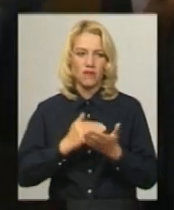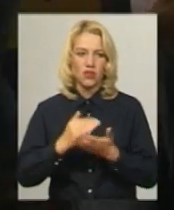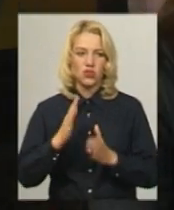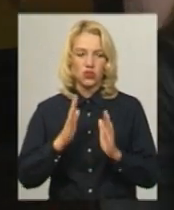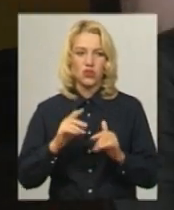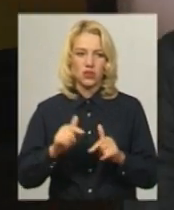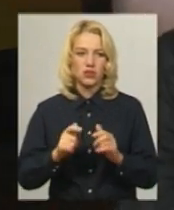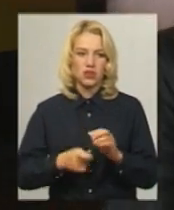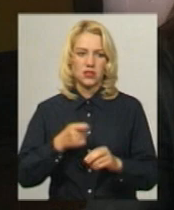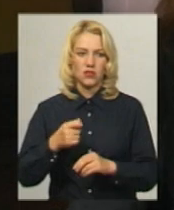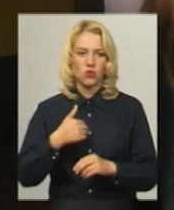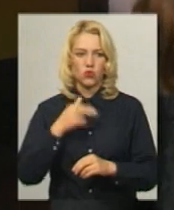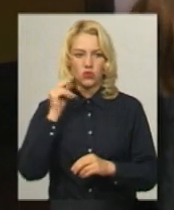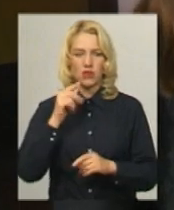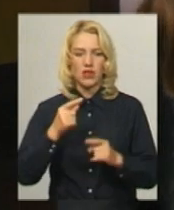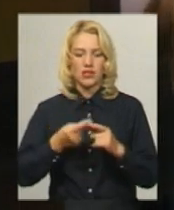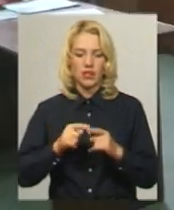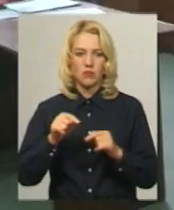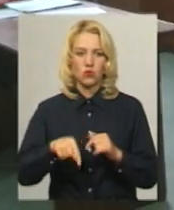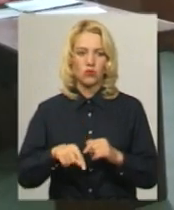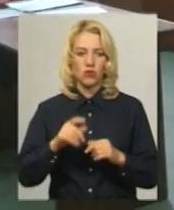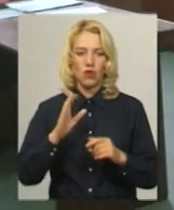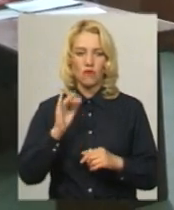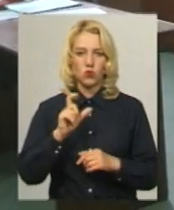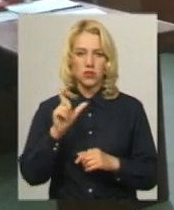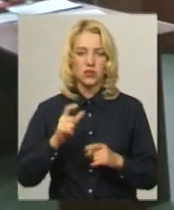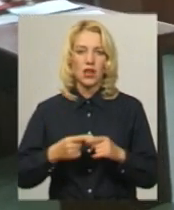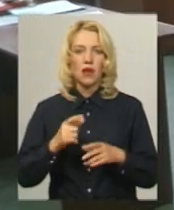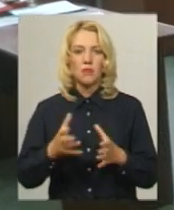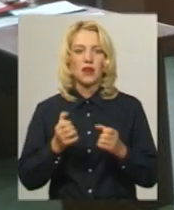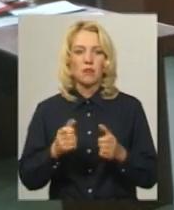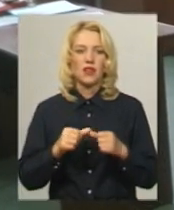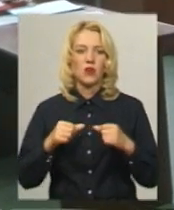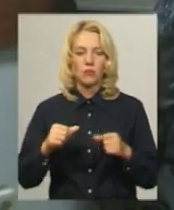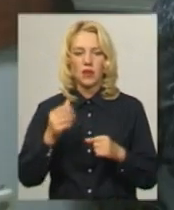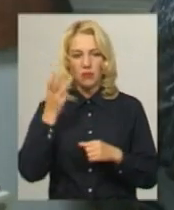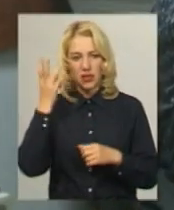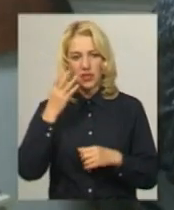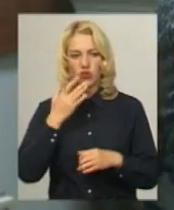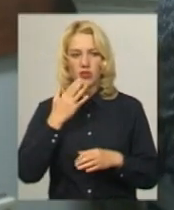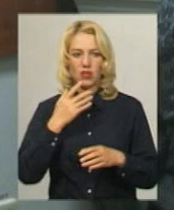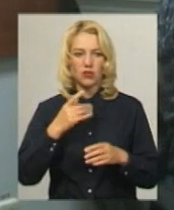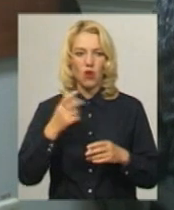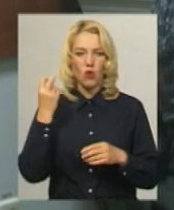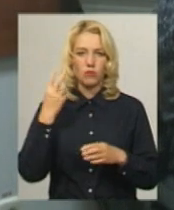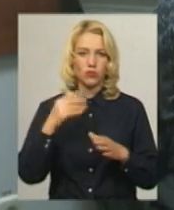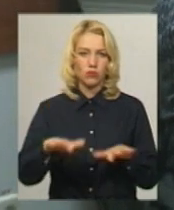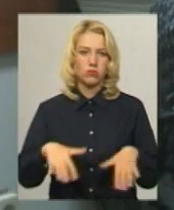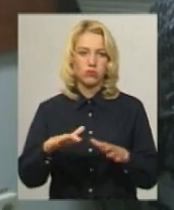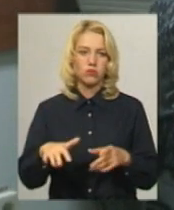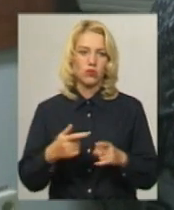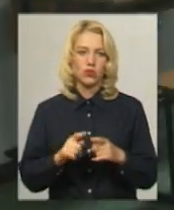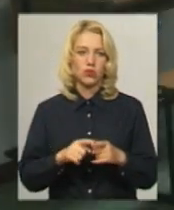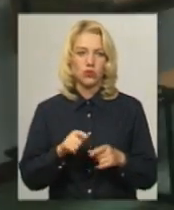в сейву сподаю заявку, хочу навчатися саме в цьому вузі. У приймальній комісії Хмельницького національного по обіді порожню. Тут опрацьовують подані